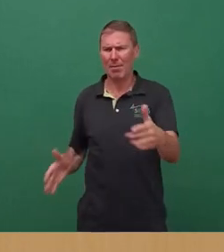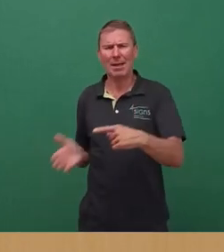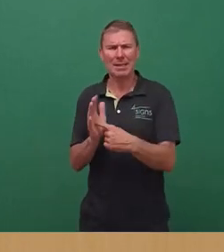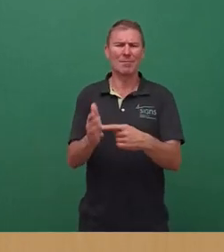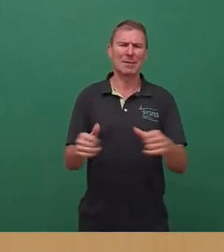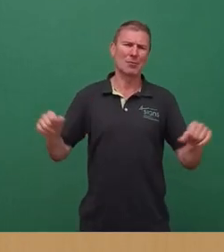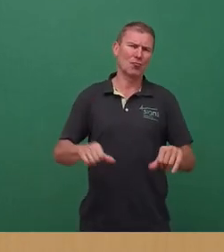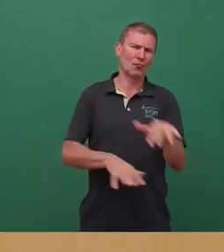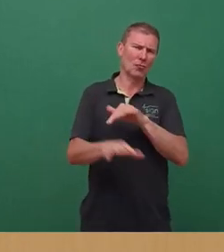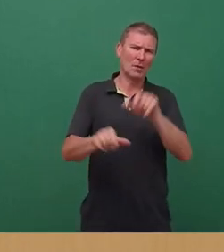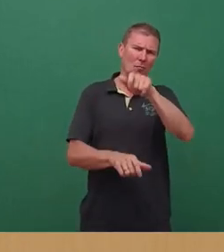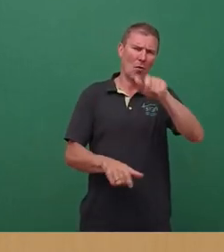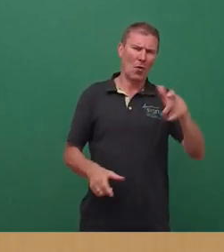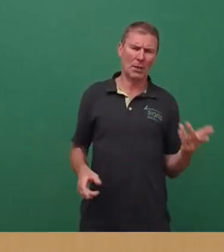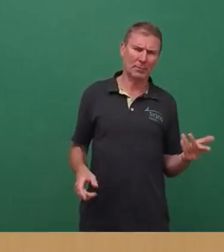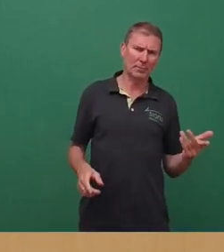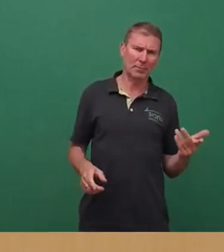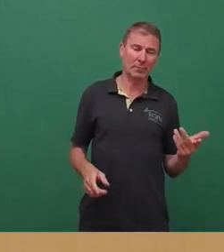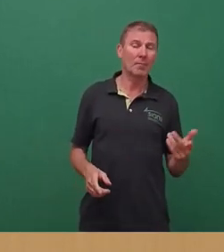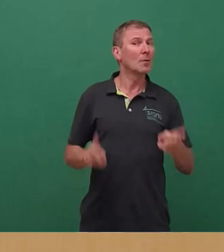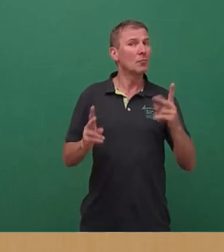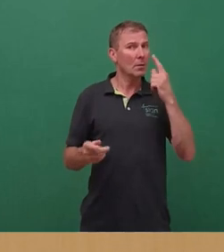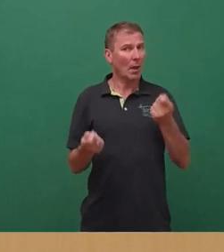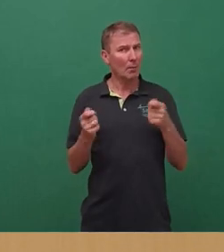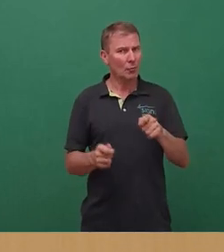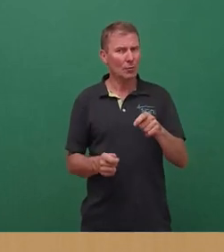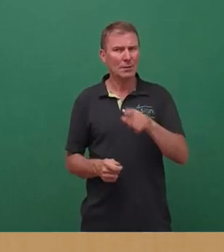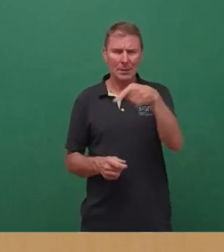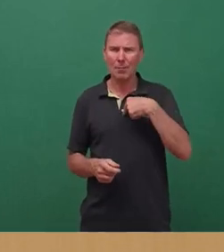In Erfüllung des Stadtratsbeschlusses, den Sie getroffen haben,